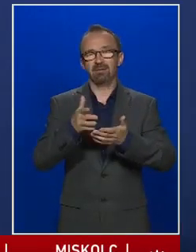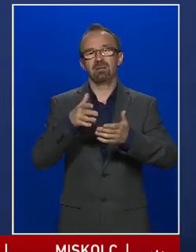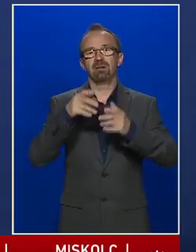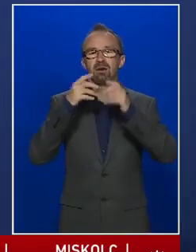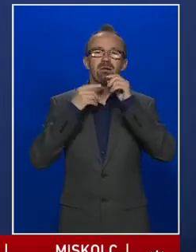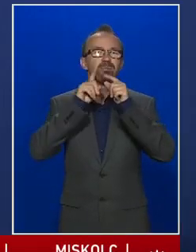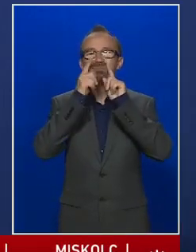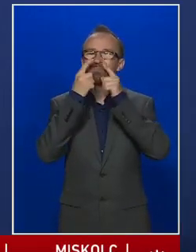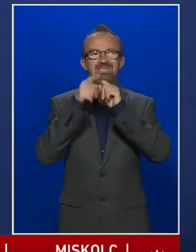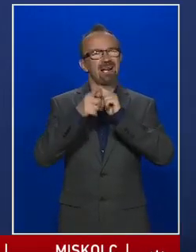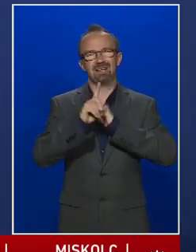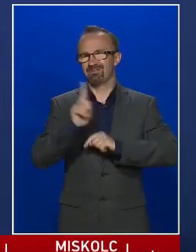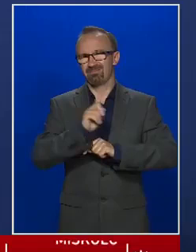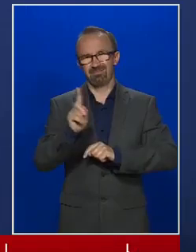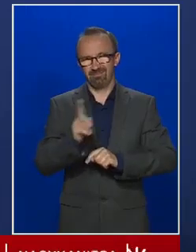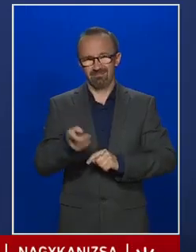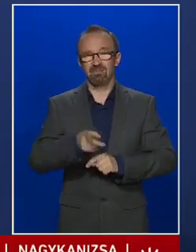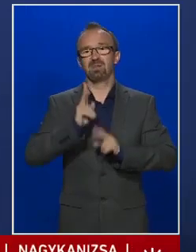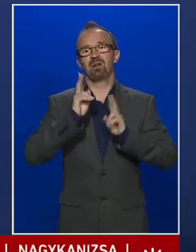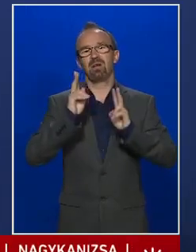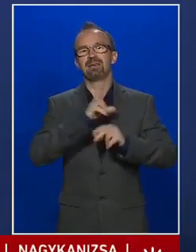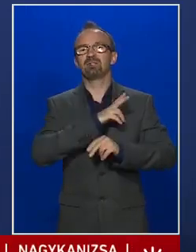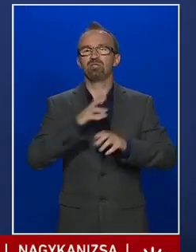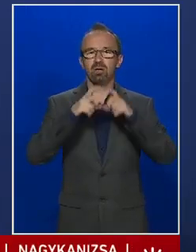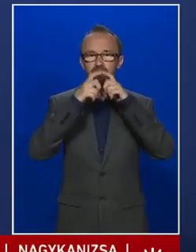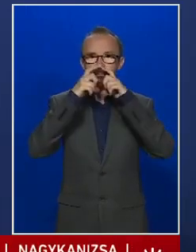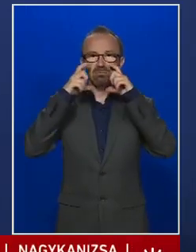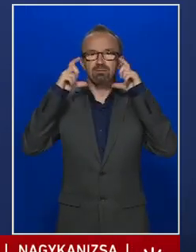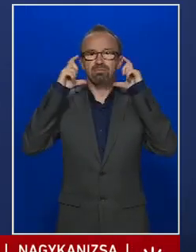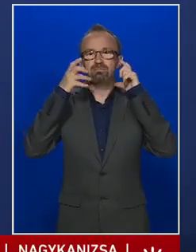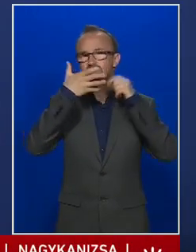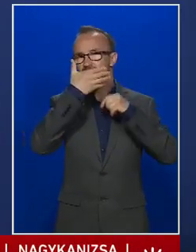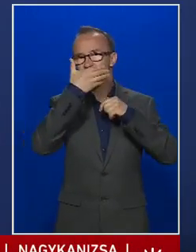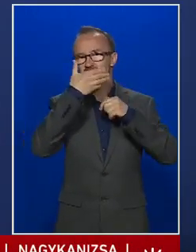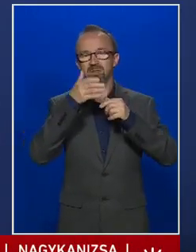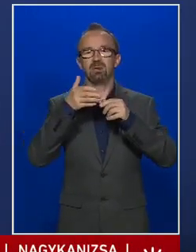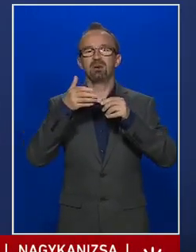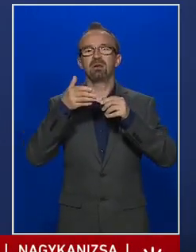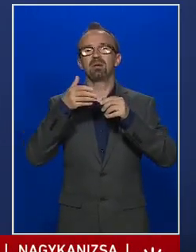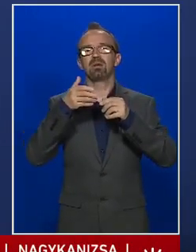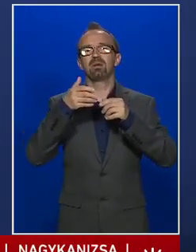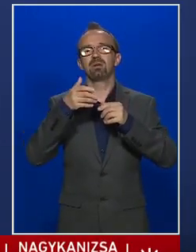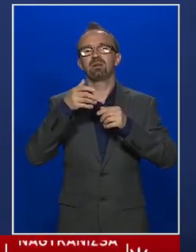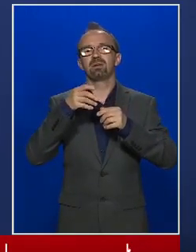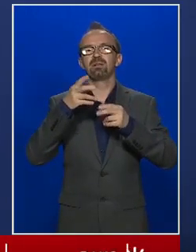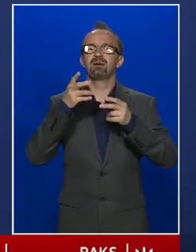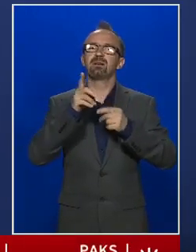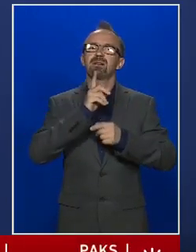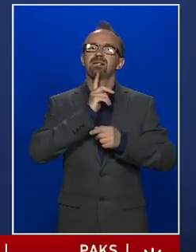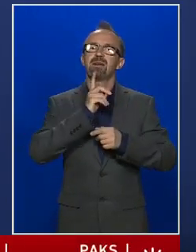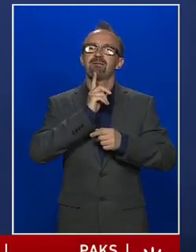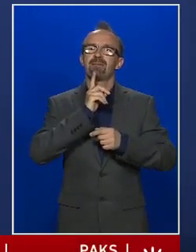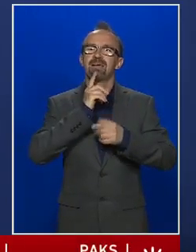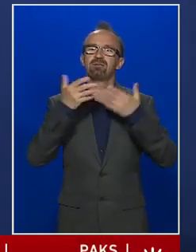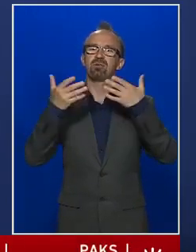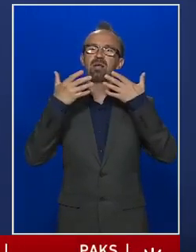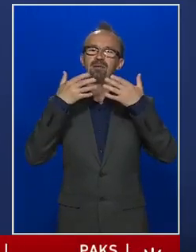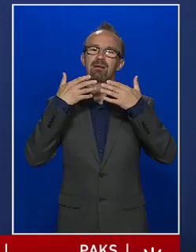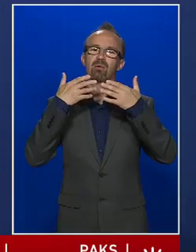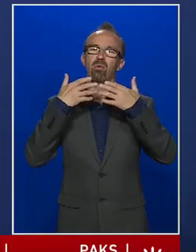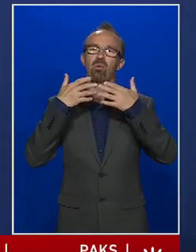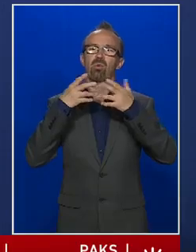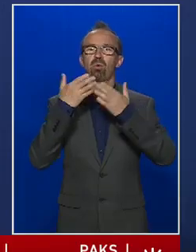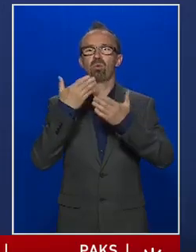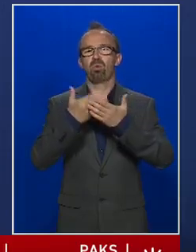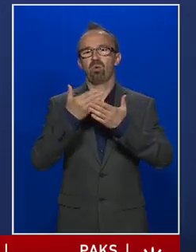alányúlkálni. Amennyire lehet, csak fedje a felületet, az arcfelületet, hogy kevés levegő menjen